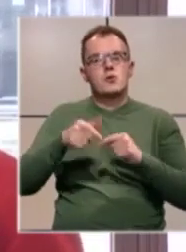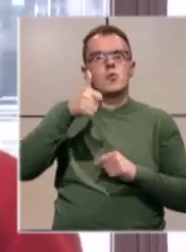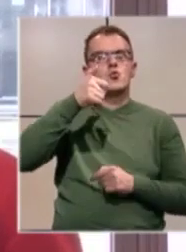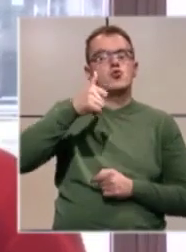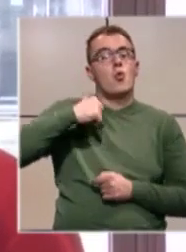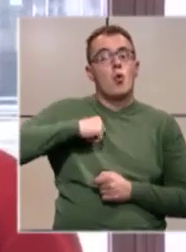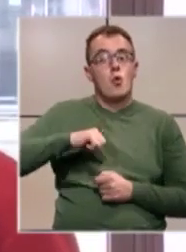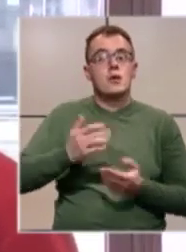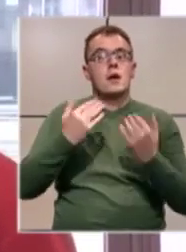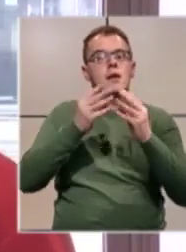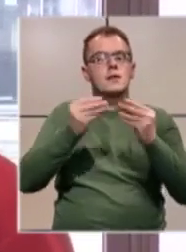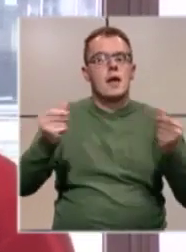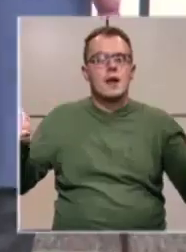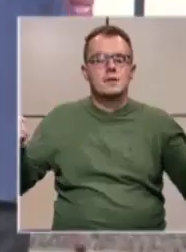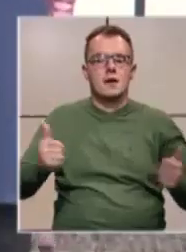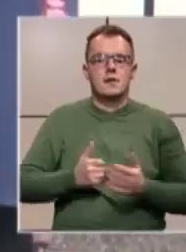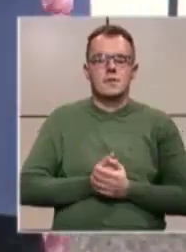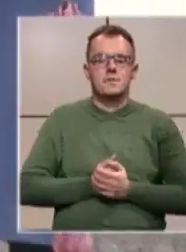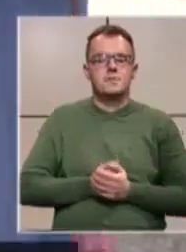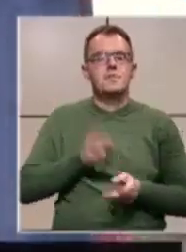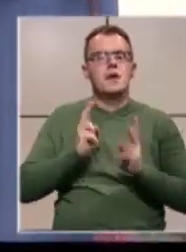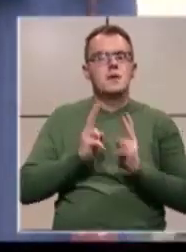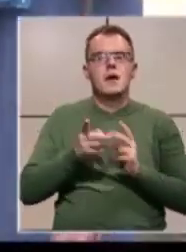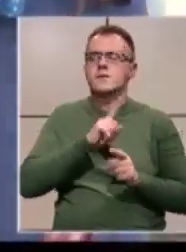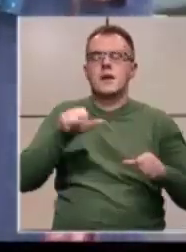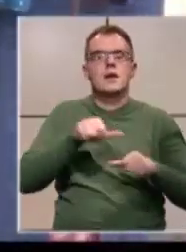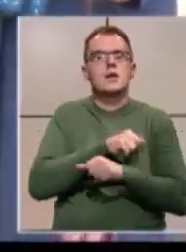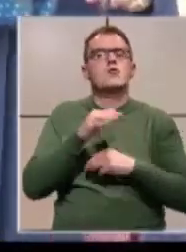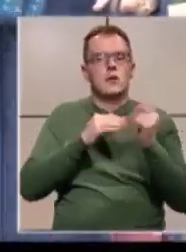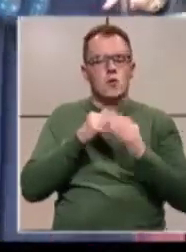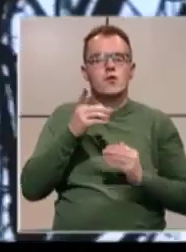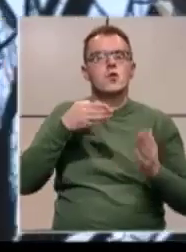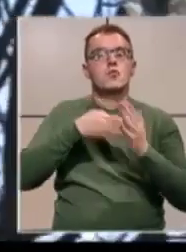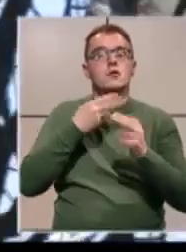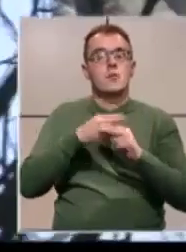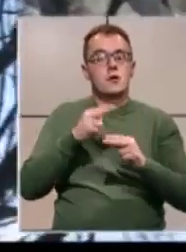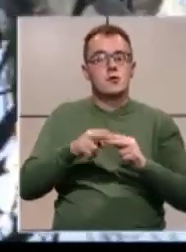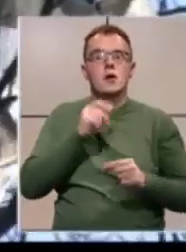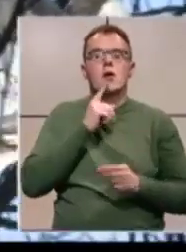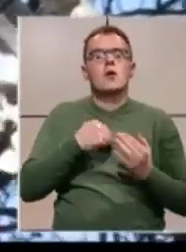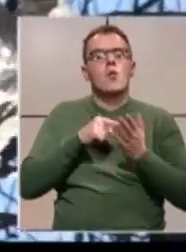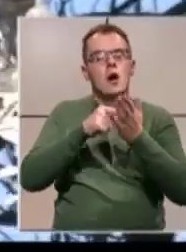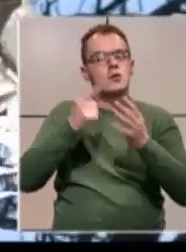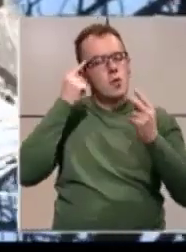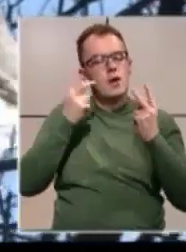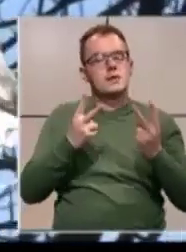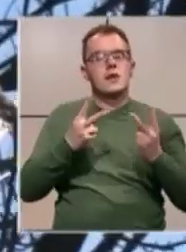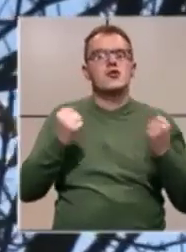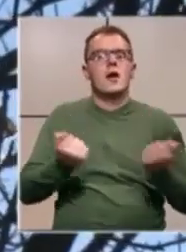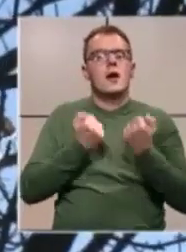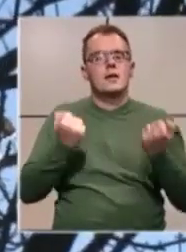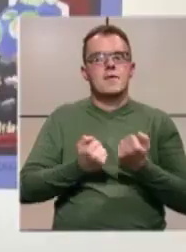godina da se razgrade. Nastavnici ne kriju zadovoljstvo postignutim rezultatima i ukazuju na značaj nastavnih